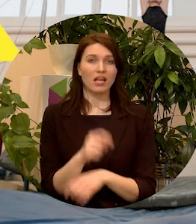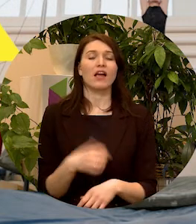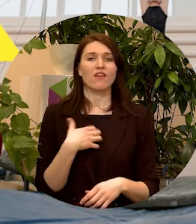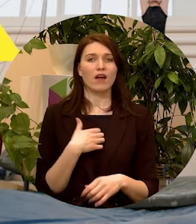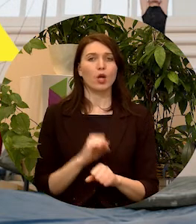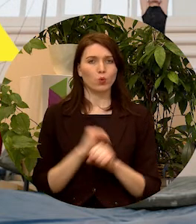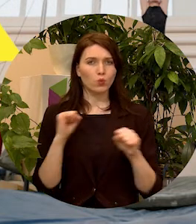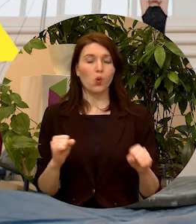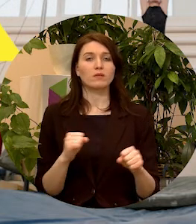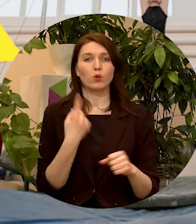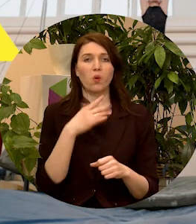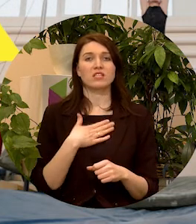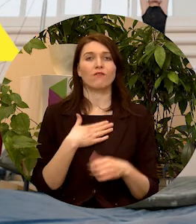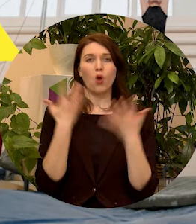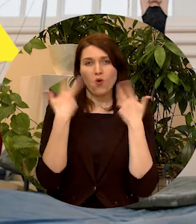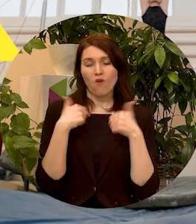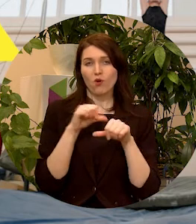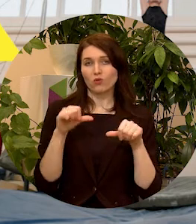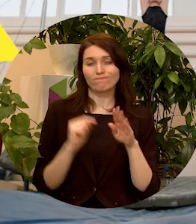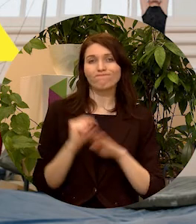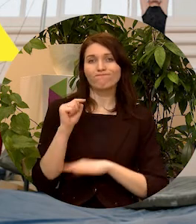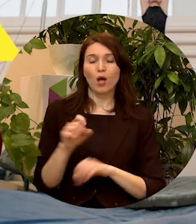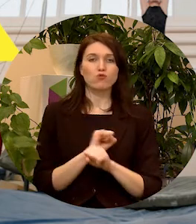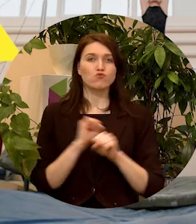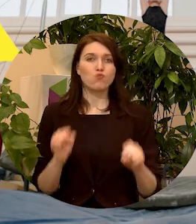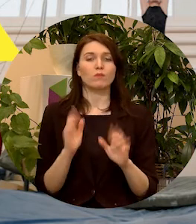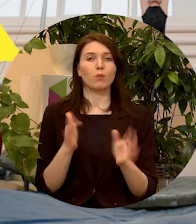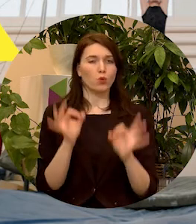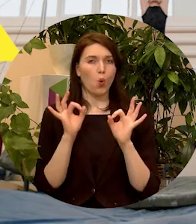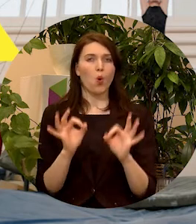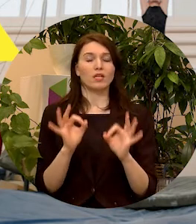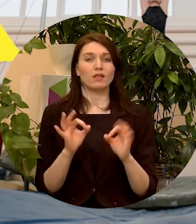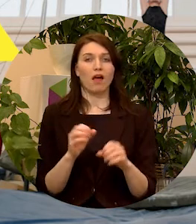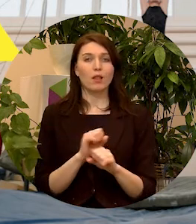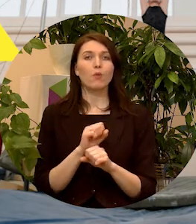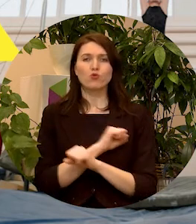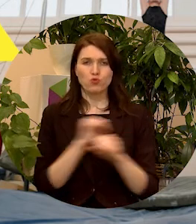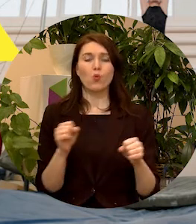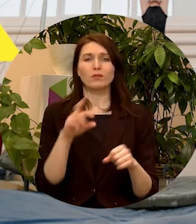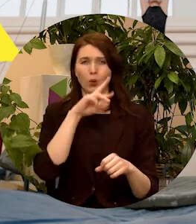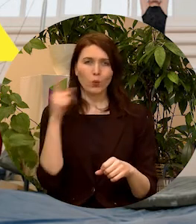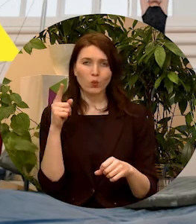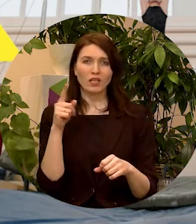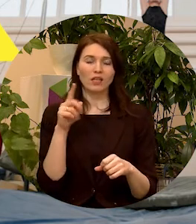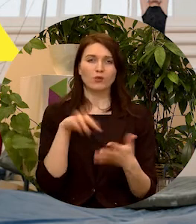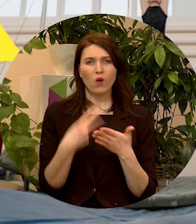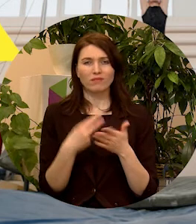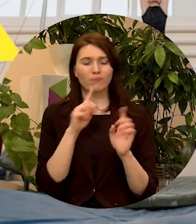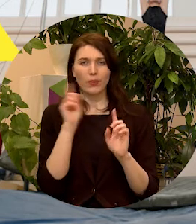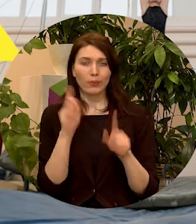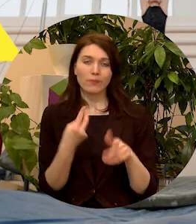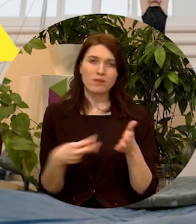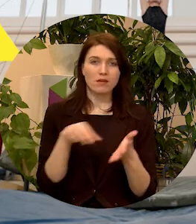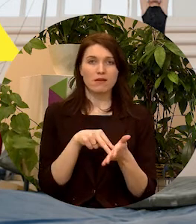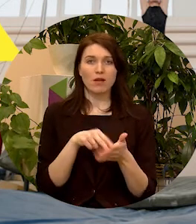zonas, darīt to, ko neviens nekad nav darījis, drosmi būt orģinālam, drosmi kļūdīties, piecelties, iet tālāk, drosmi